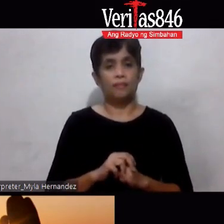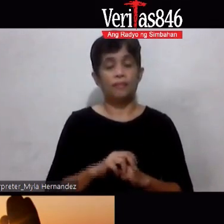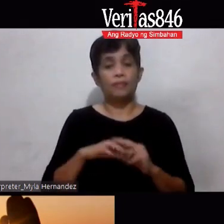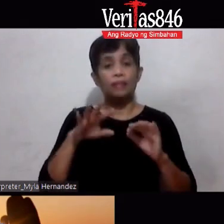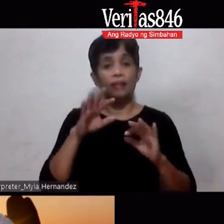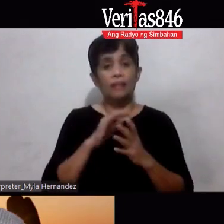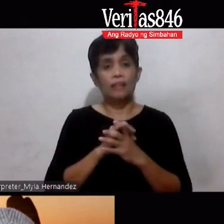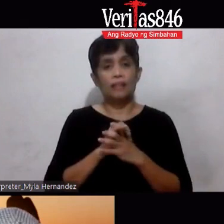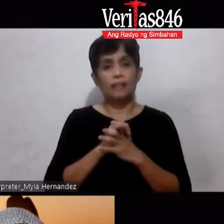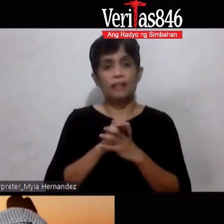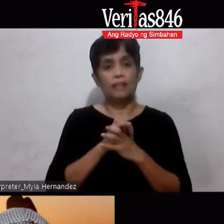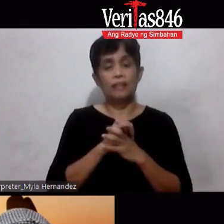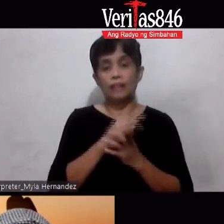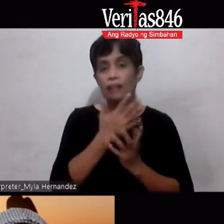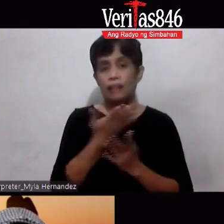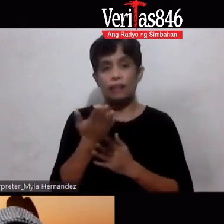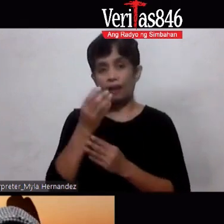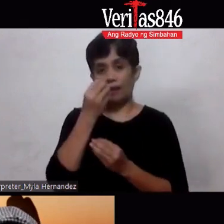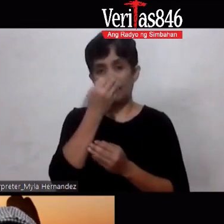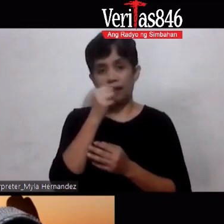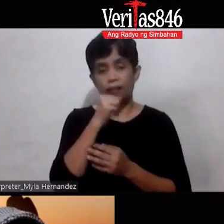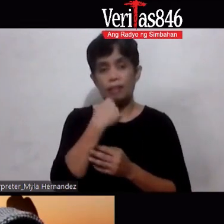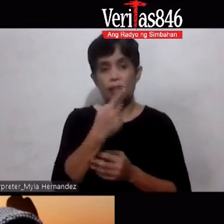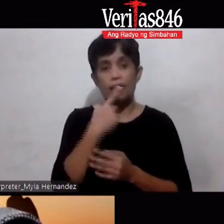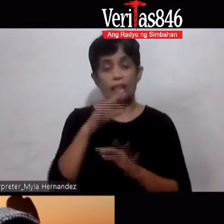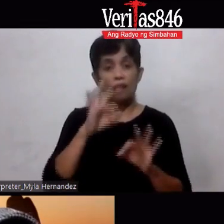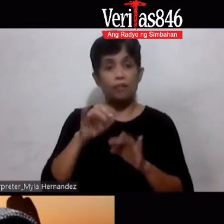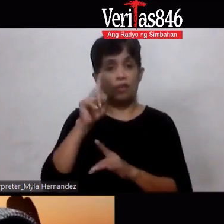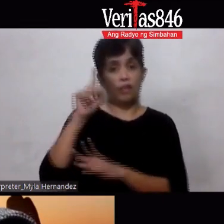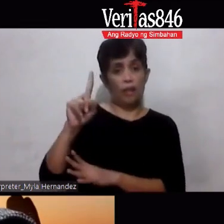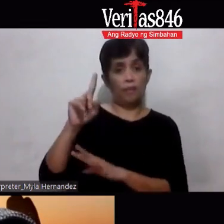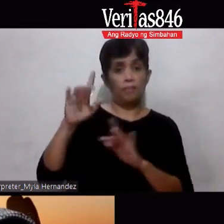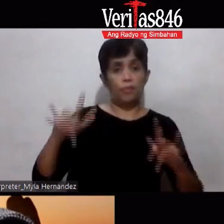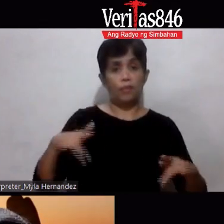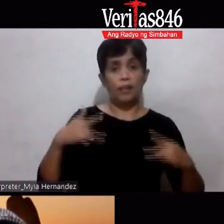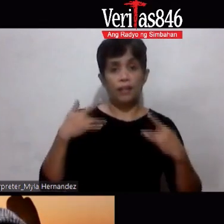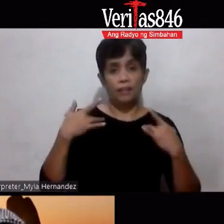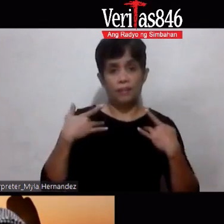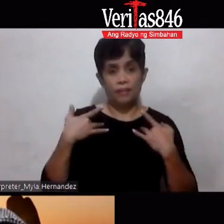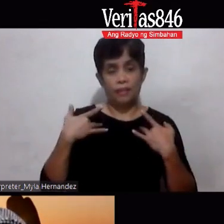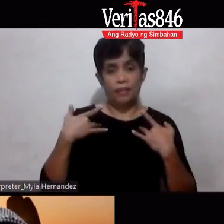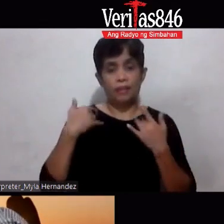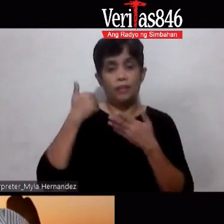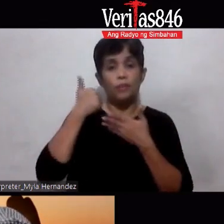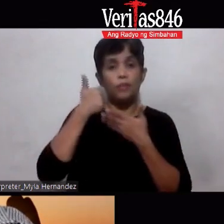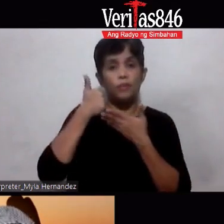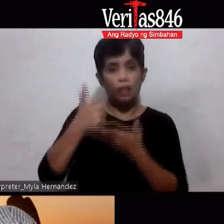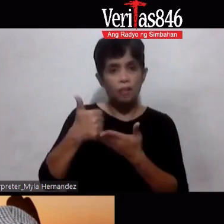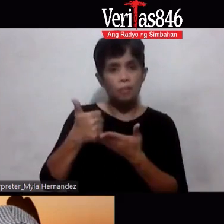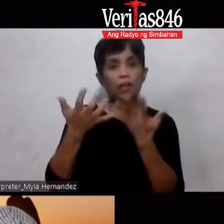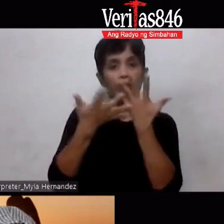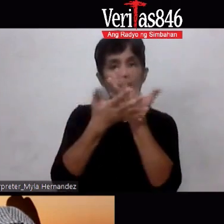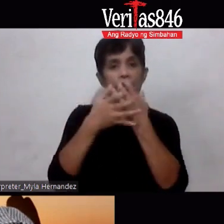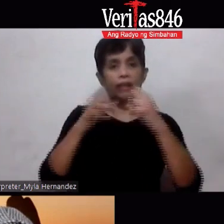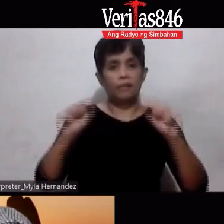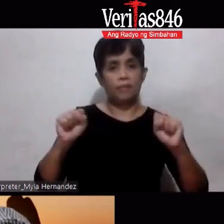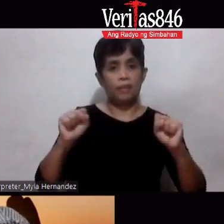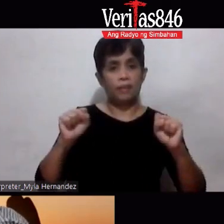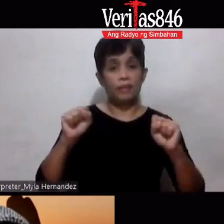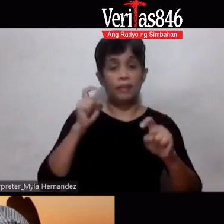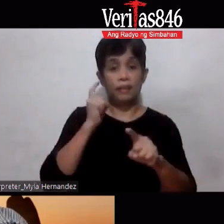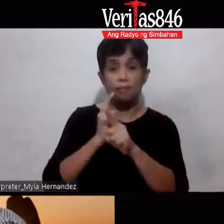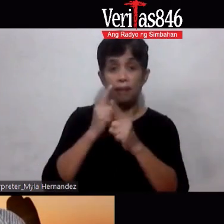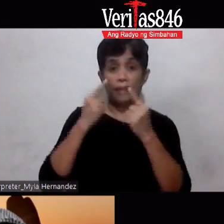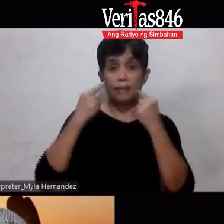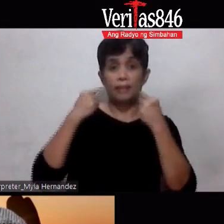Sabi nga nila Kung ang isang buhay Ay natulungan mo At nasalba mo Hindi ba achievement na